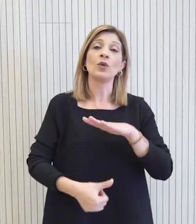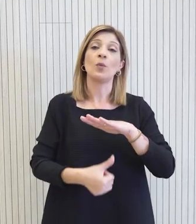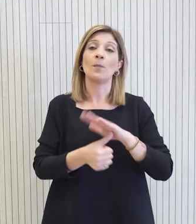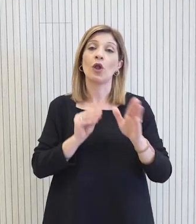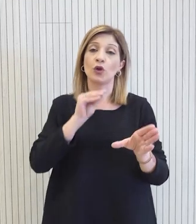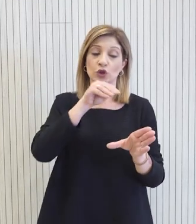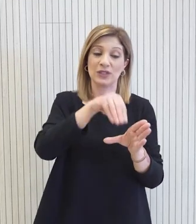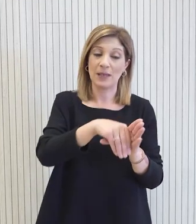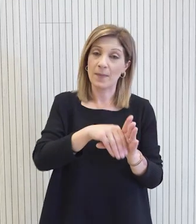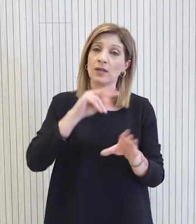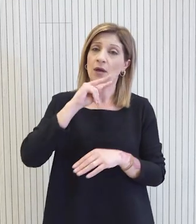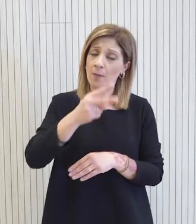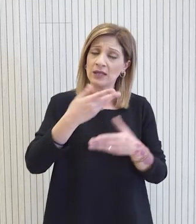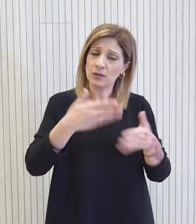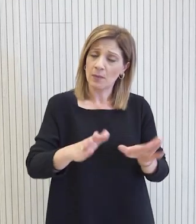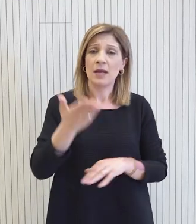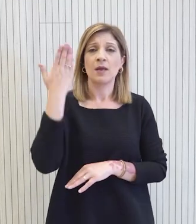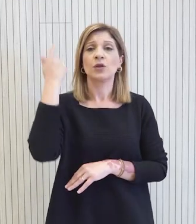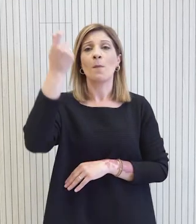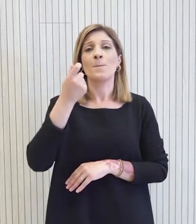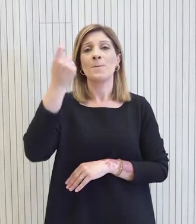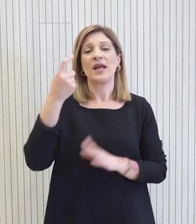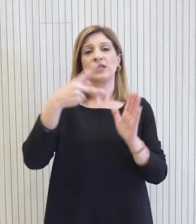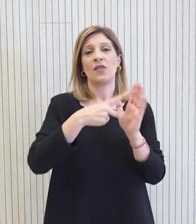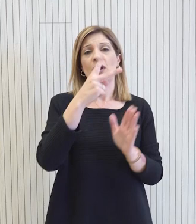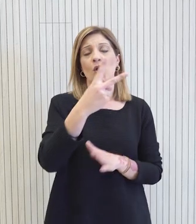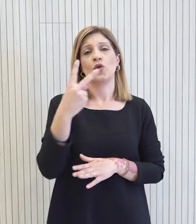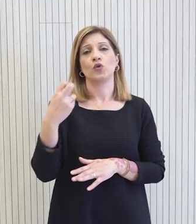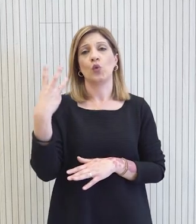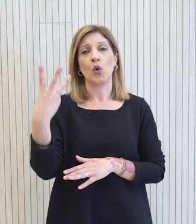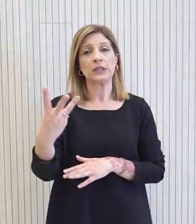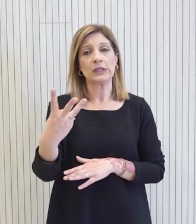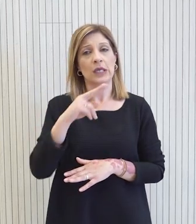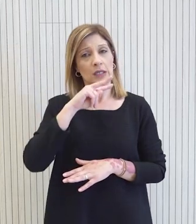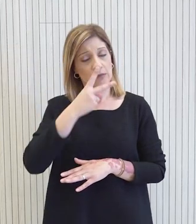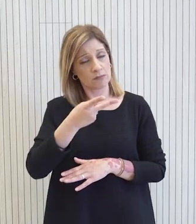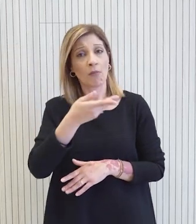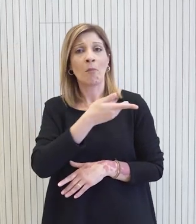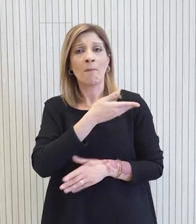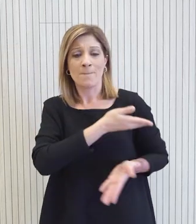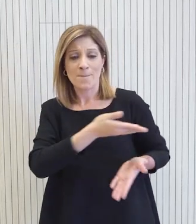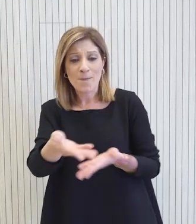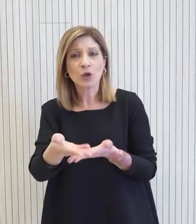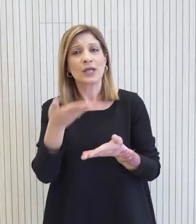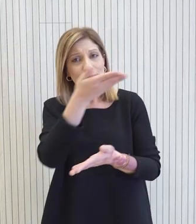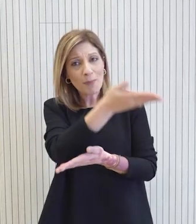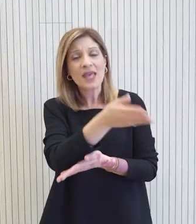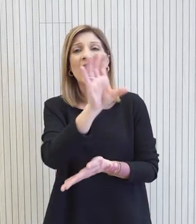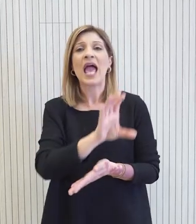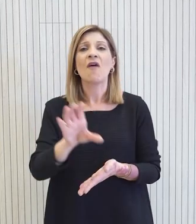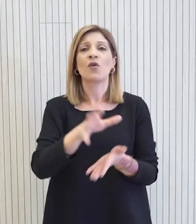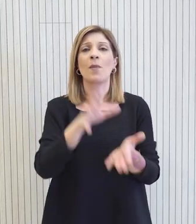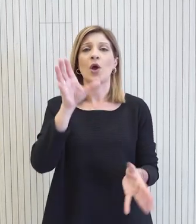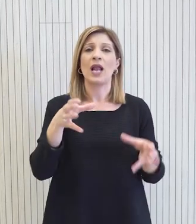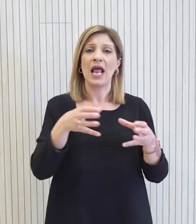Κόμμα είναι κάτι το οποίο έχει απαντηθεί όχι τώρα αλλά από τον Μάρτιο του 2023 όταν έλαβε και την πρώτη πρόσκληση να συμμετέχεις στο Ευρωπαϊκό Λαϊκό Κόμμα και από